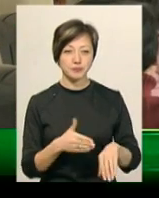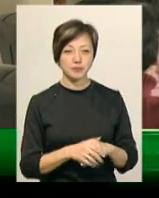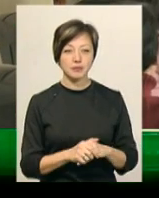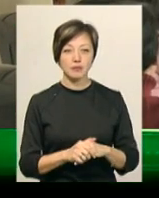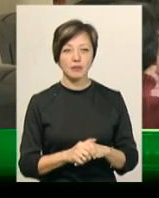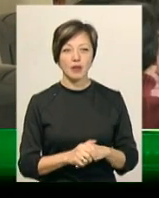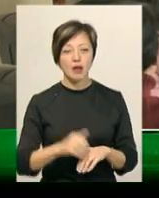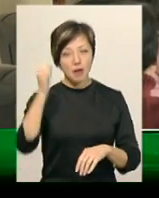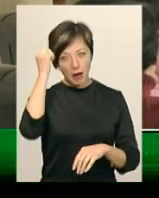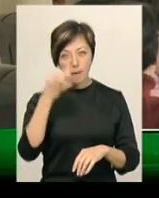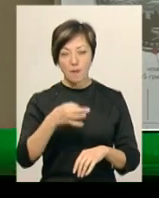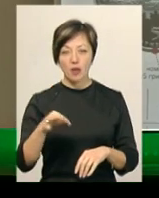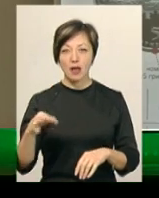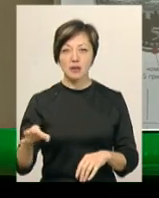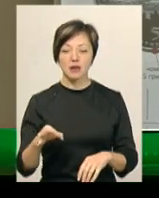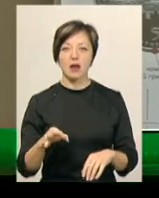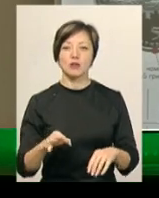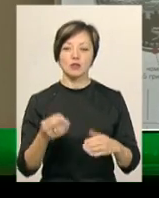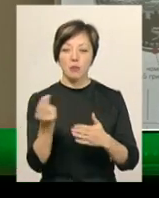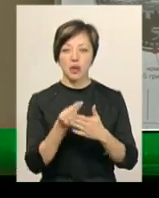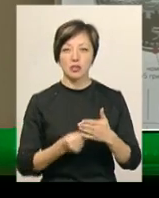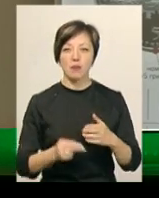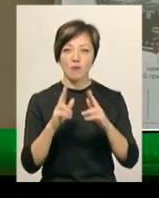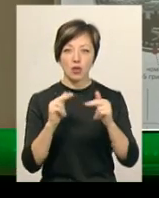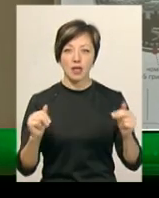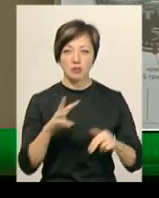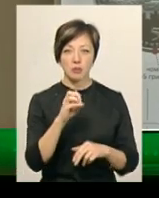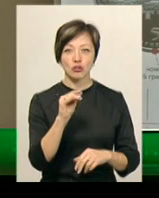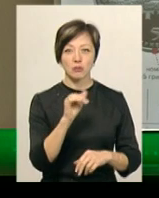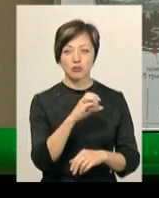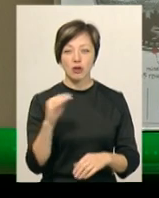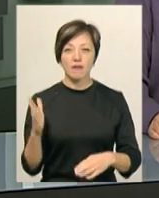Пам'ятну монету із зображенням Меджибурської фортеці випустив Національний банк України.